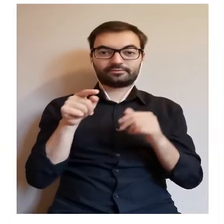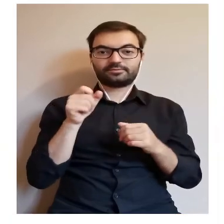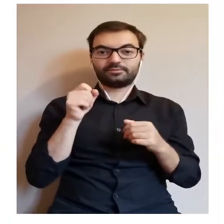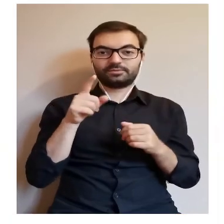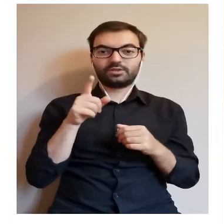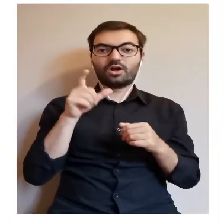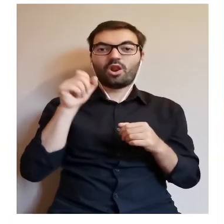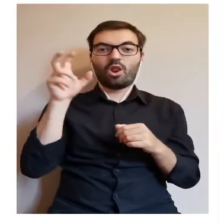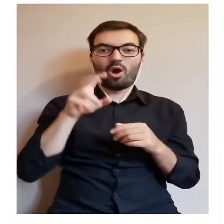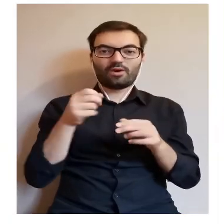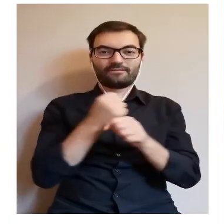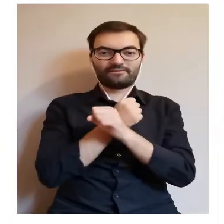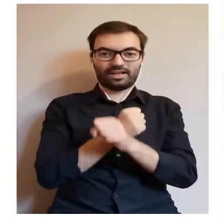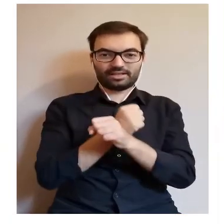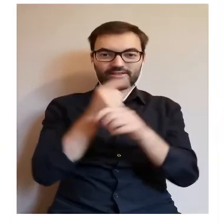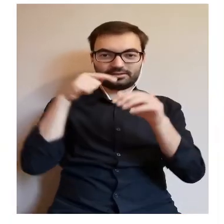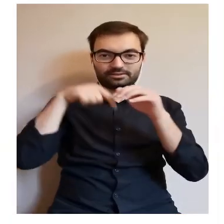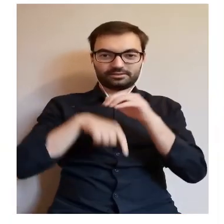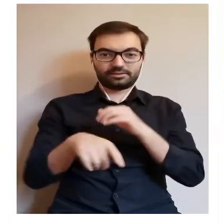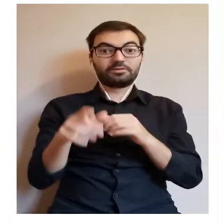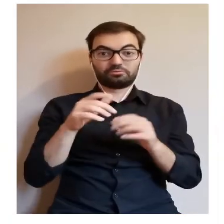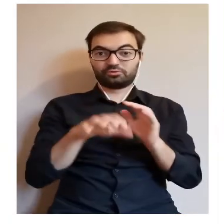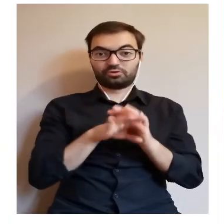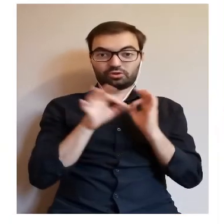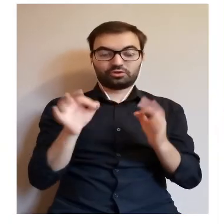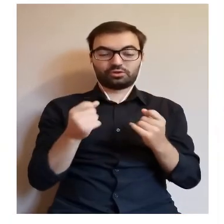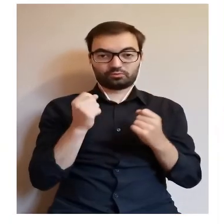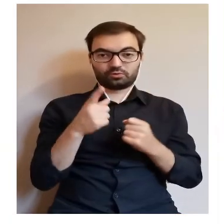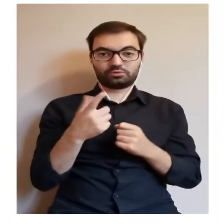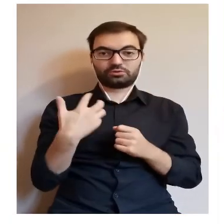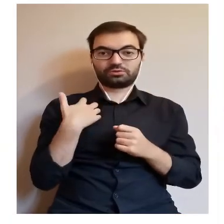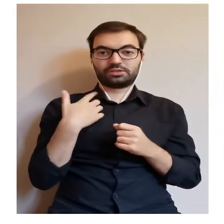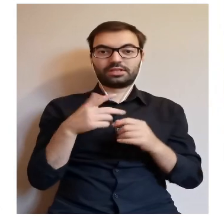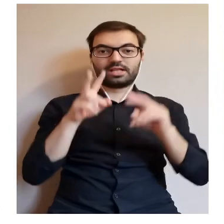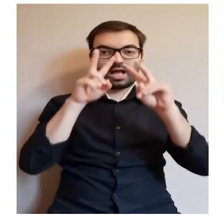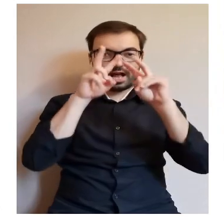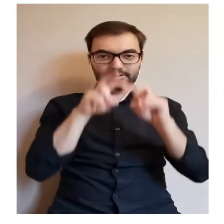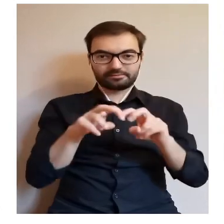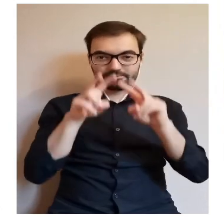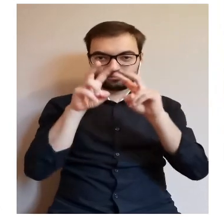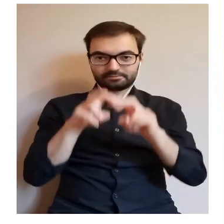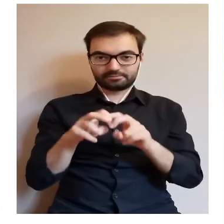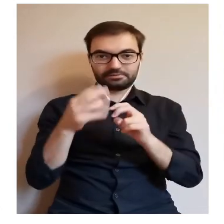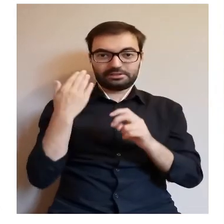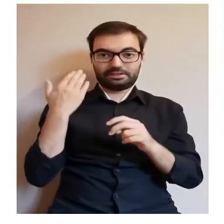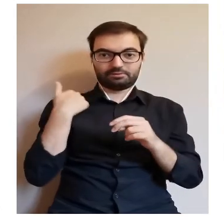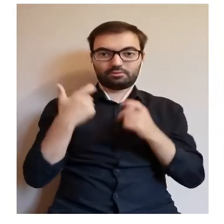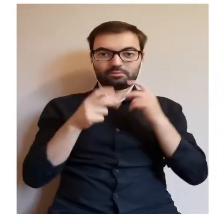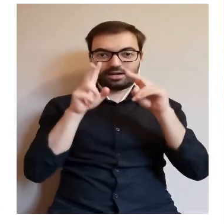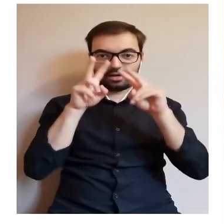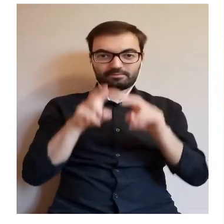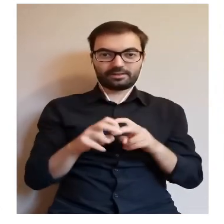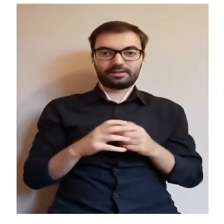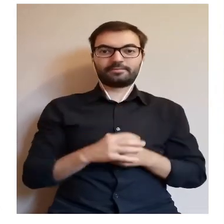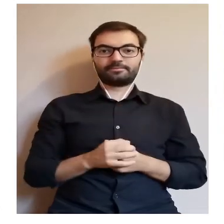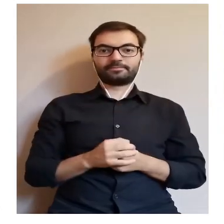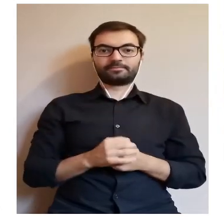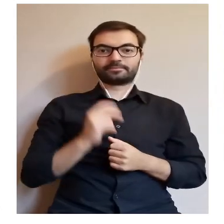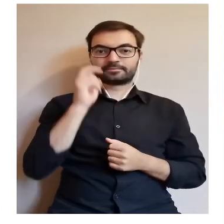dość, że są lochy, i to lochy zachowane, i to lochy badane przez archeologów jakiś czas temu.